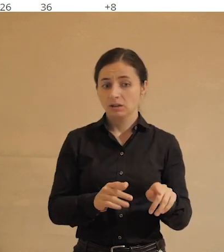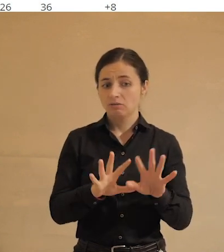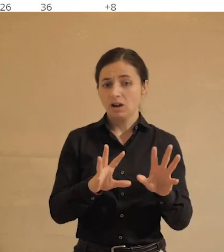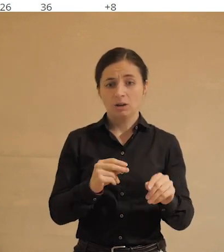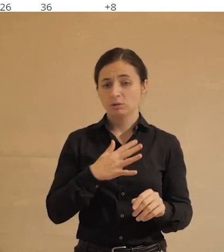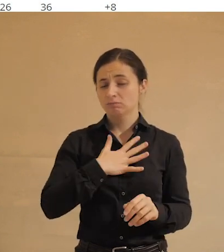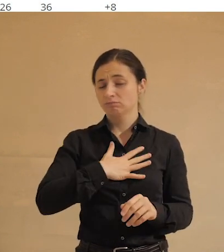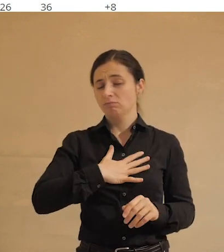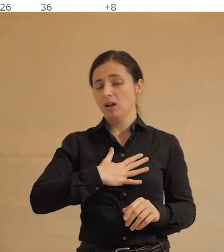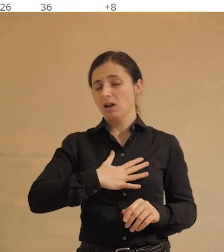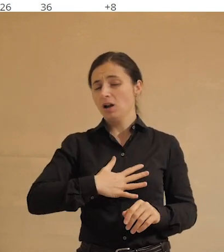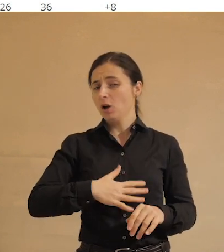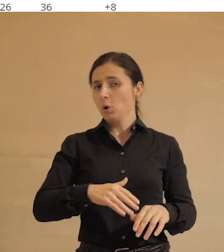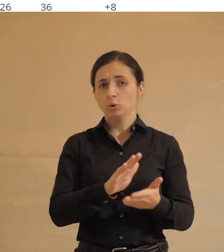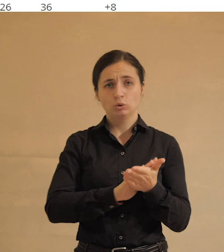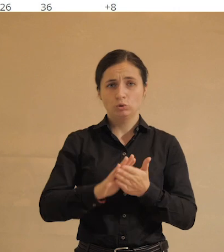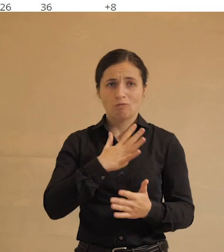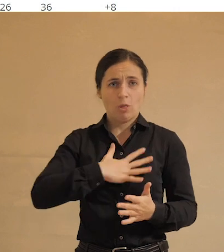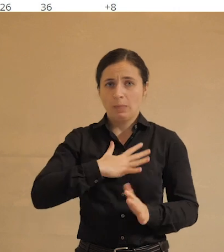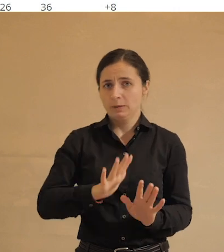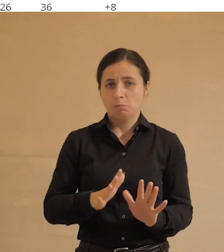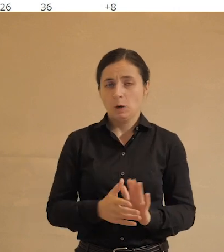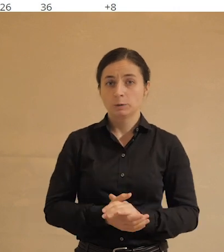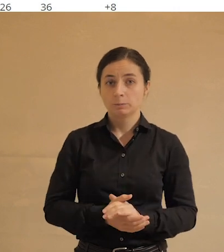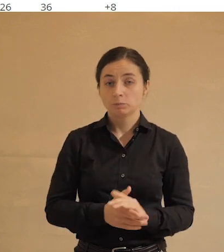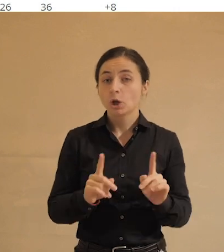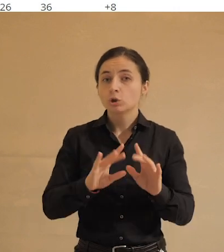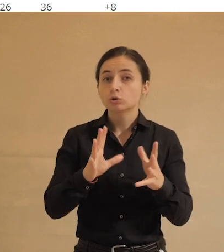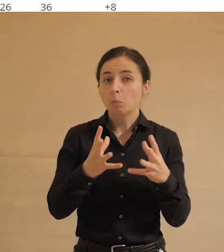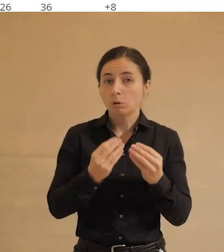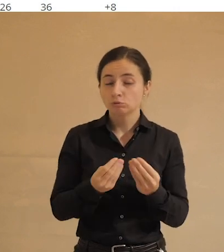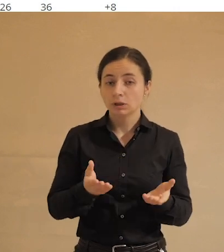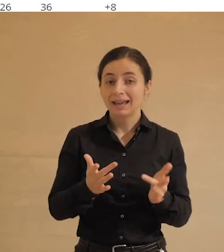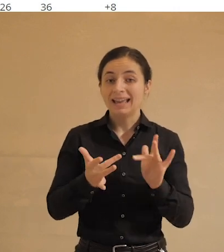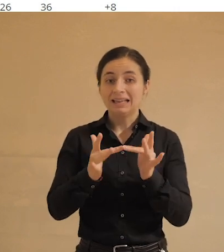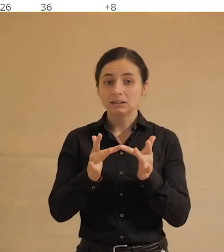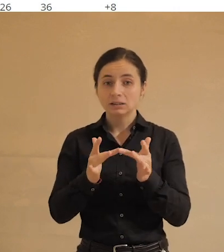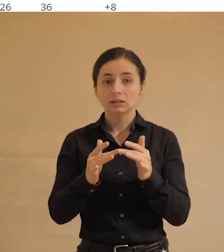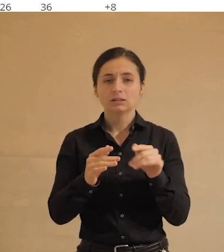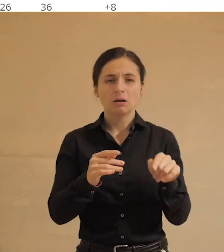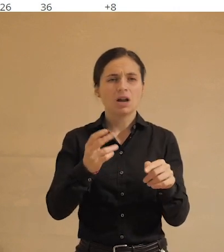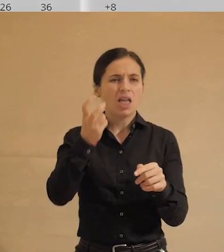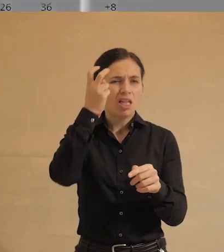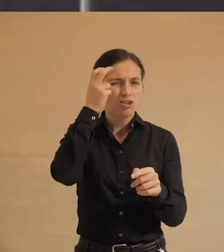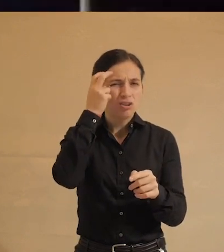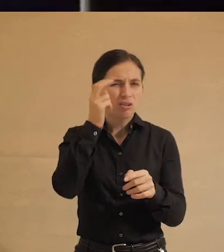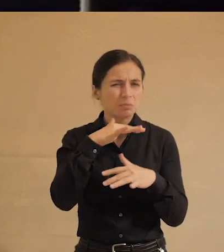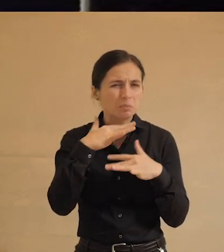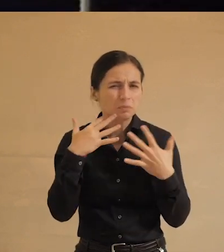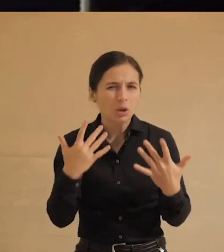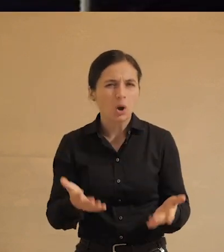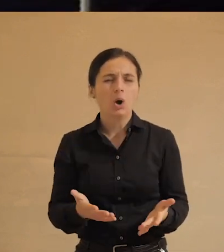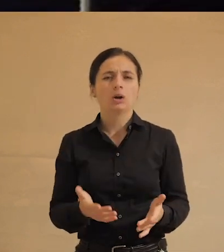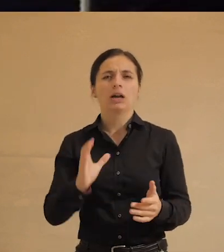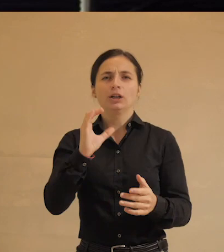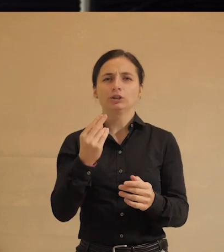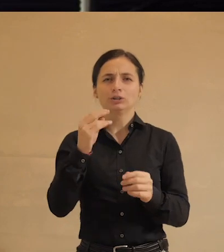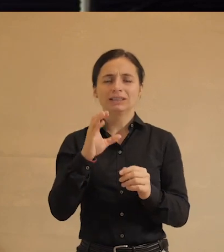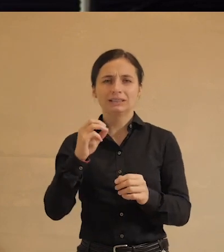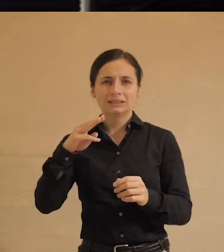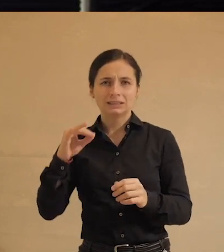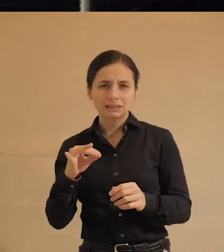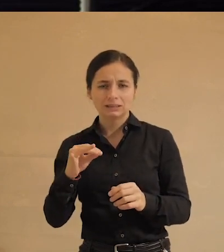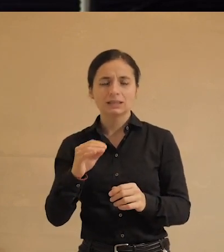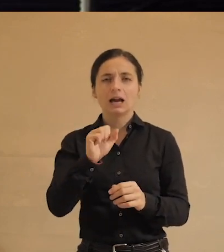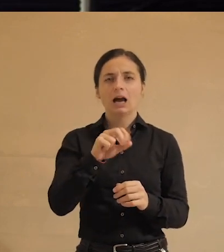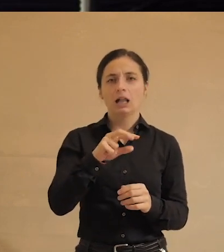вообще ничего не беспокоит. То есть смотрите, что получается. В интернете столько чернухи. Социальные сети специально